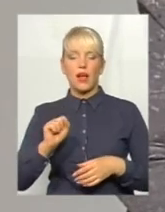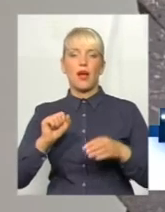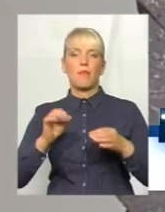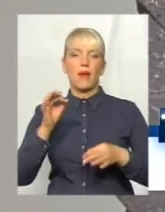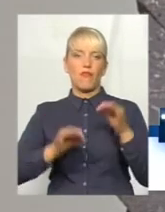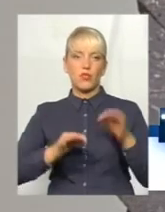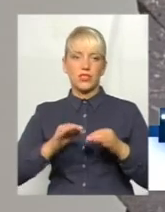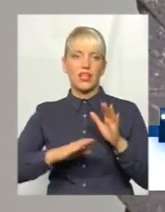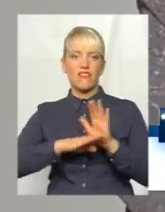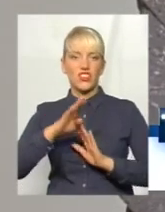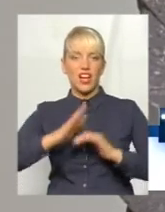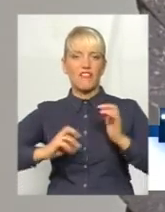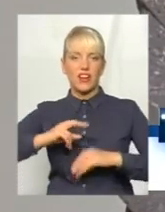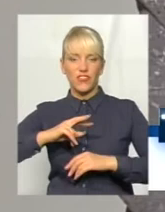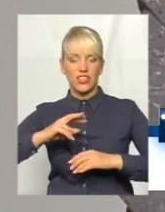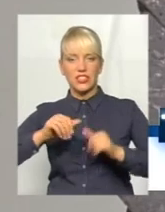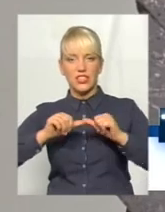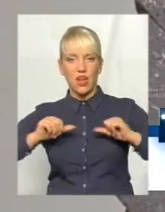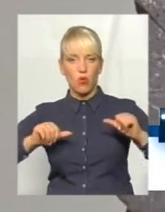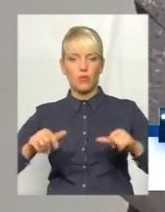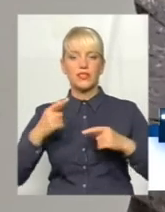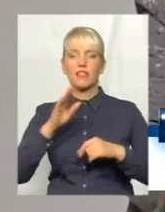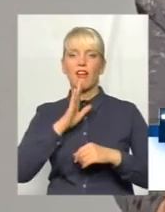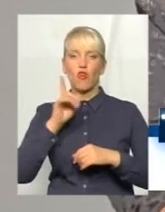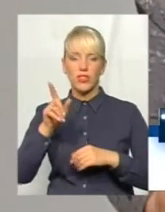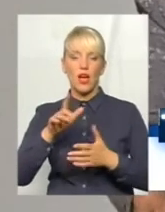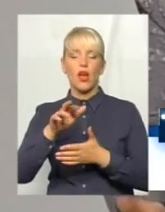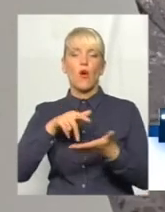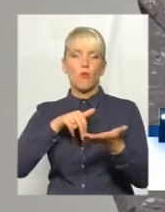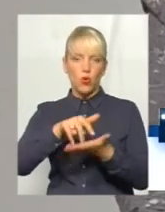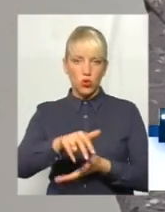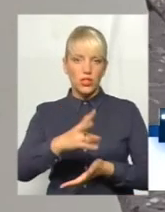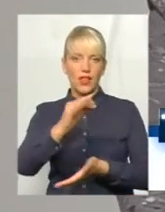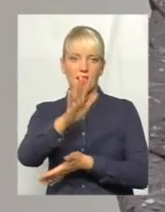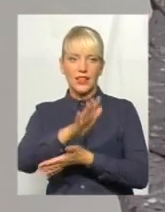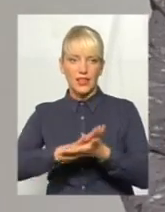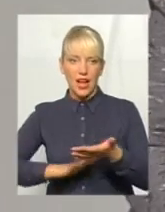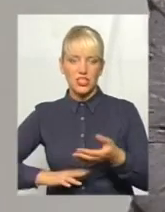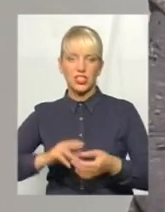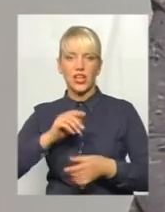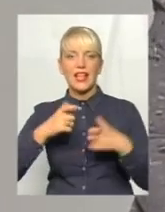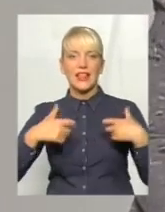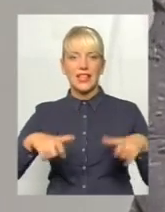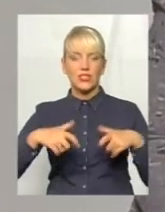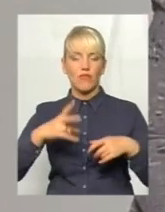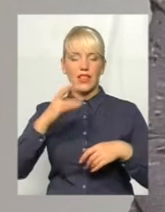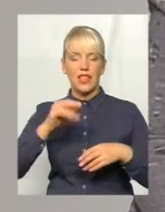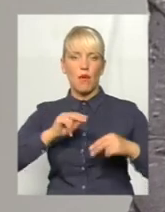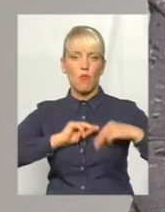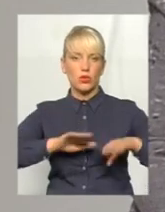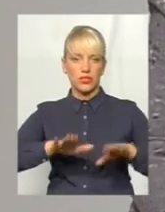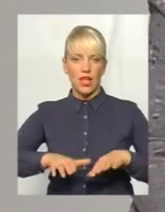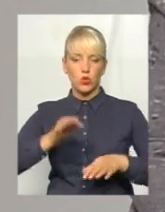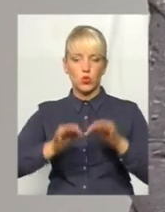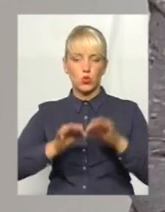комісії суддів, де вона пройшла на далі тестування на посаду судді і